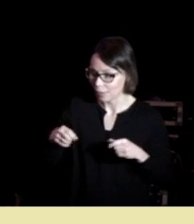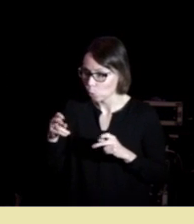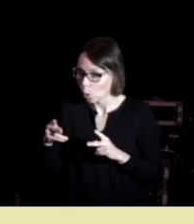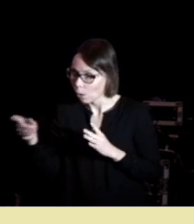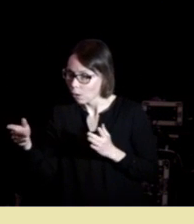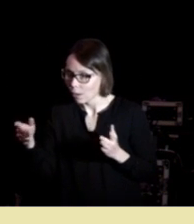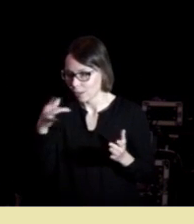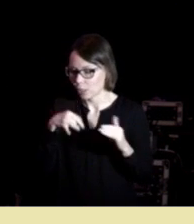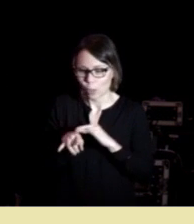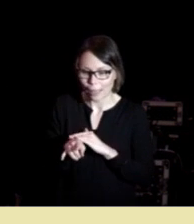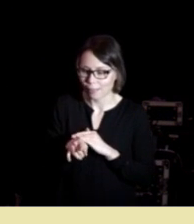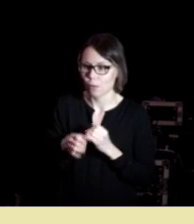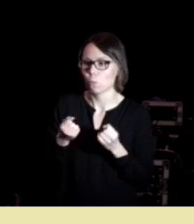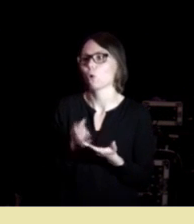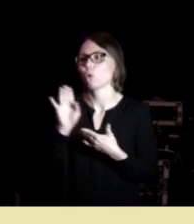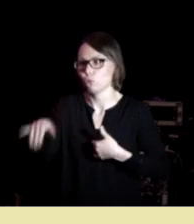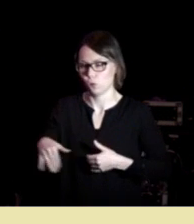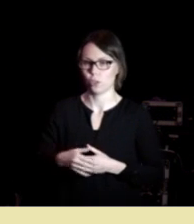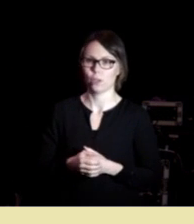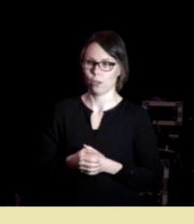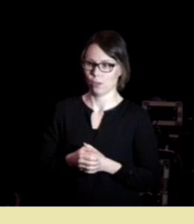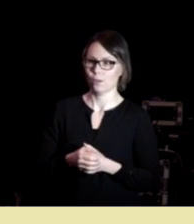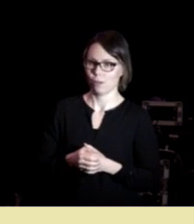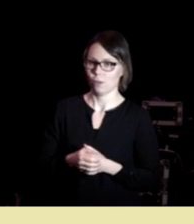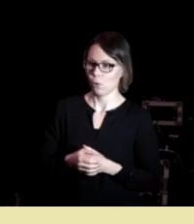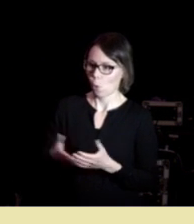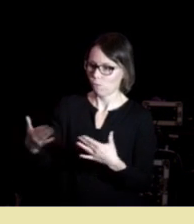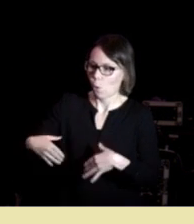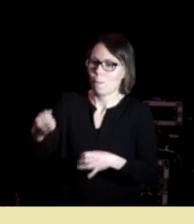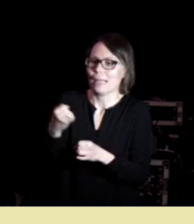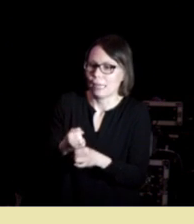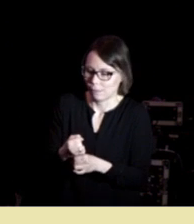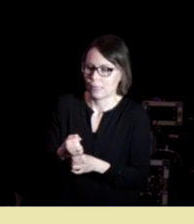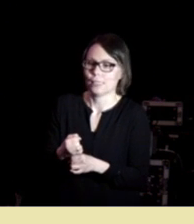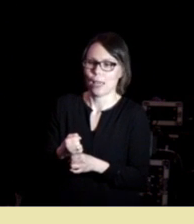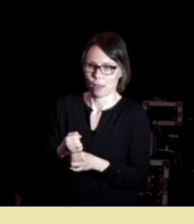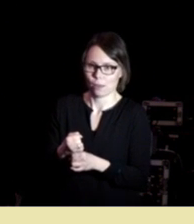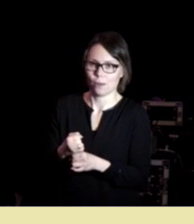gå inn de må gå ut til å få bekreftelsen